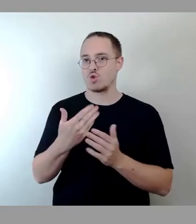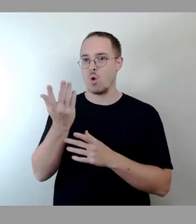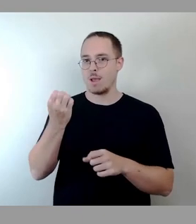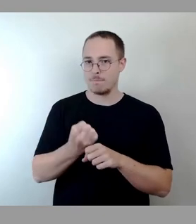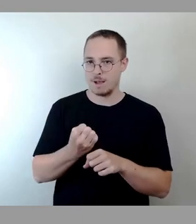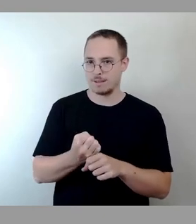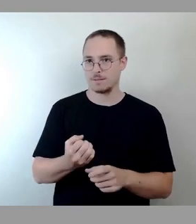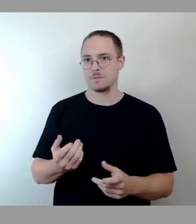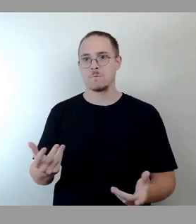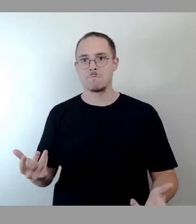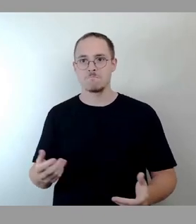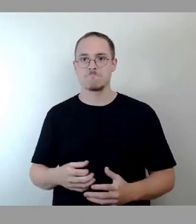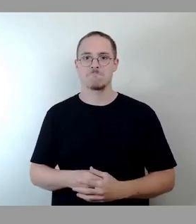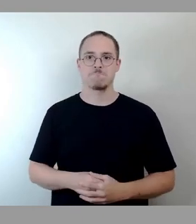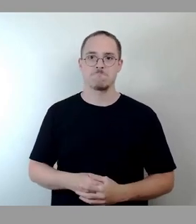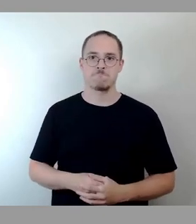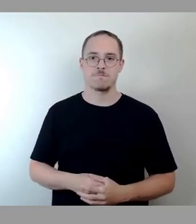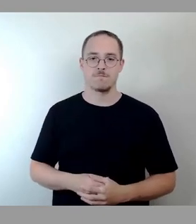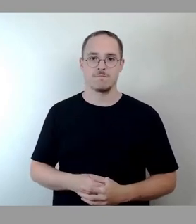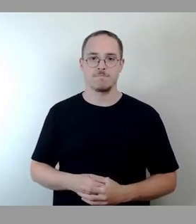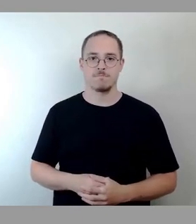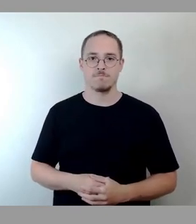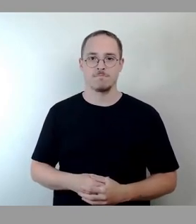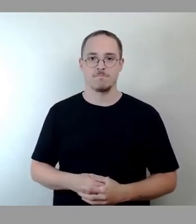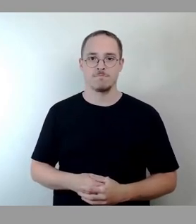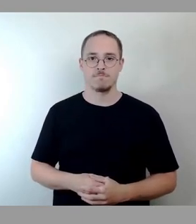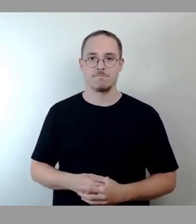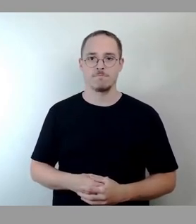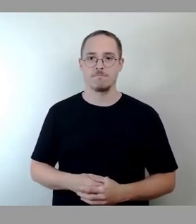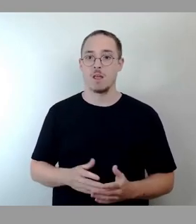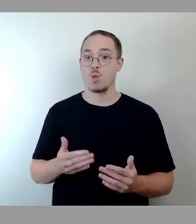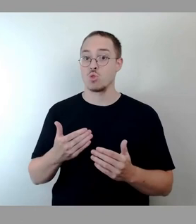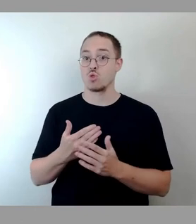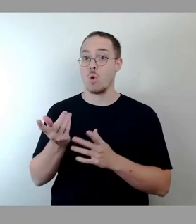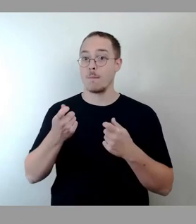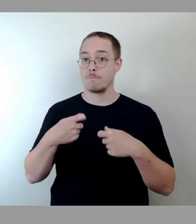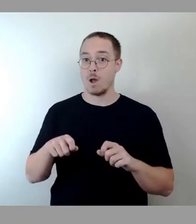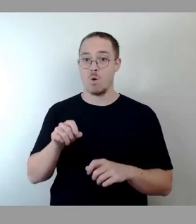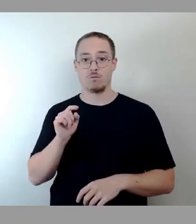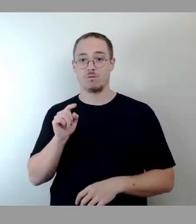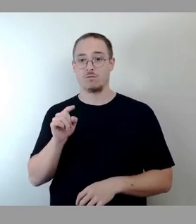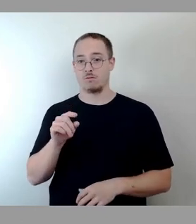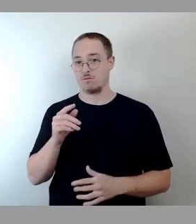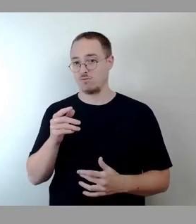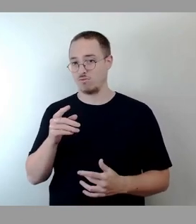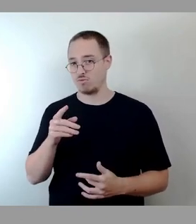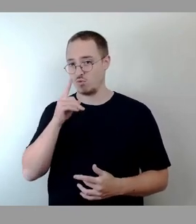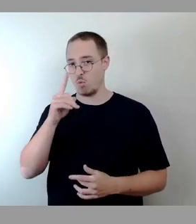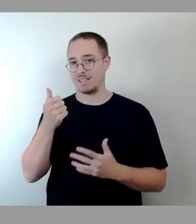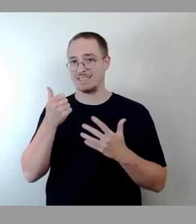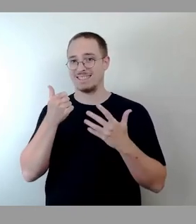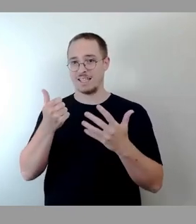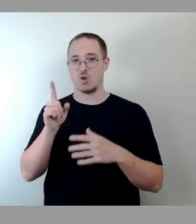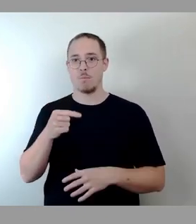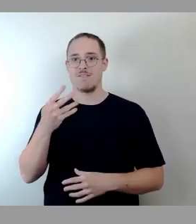Und beim Neubau haben wir mal alleine 6,4 Kilometer Radfahrstreifen. Und wenn wir davon jetzt mal noch abziehen,